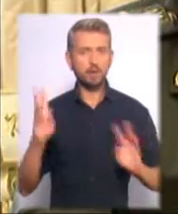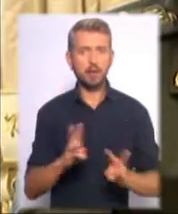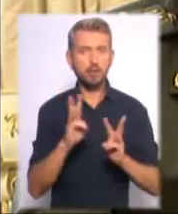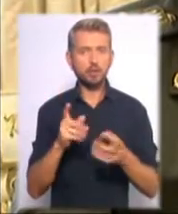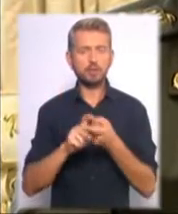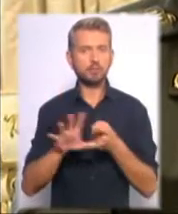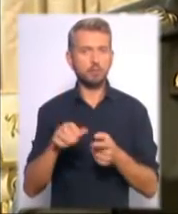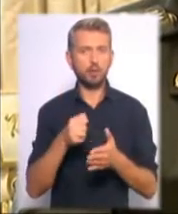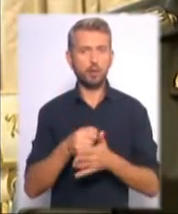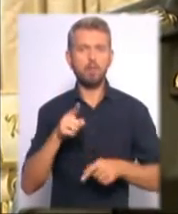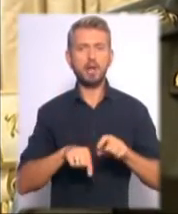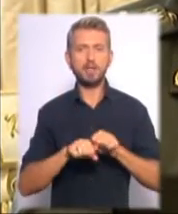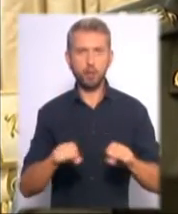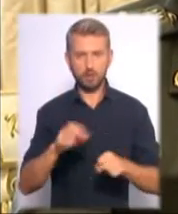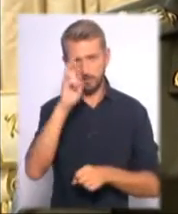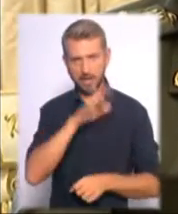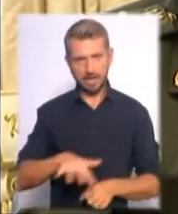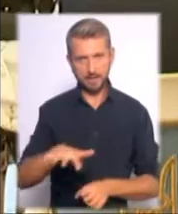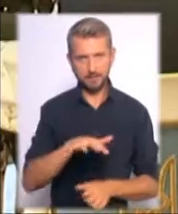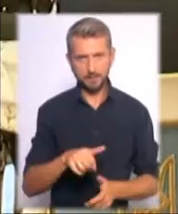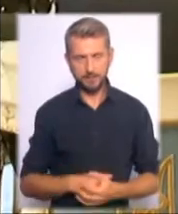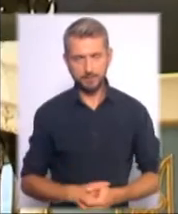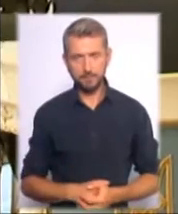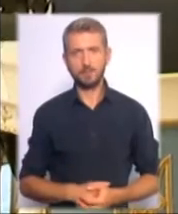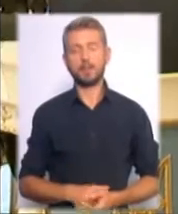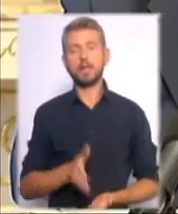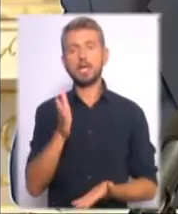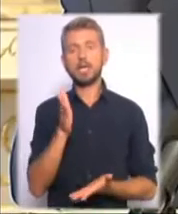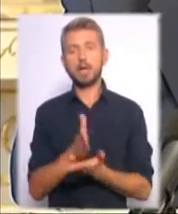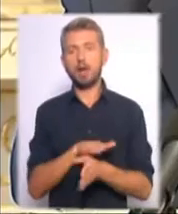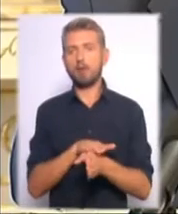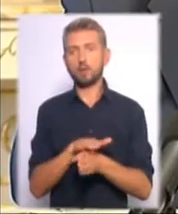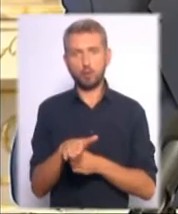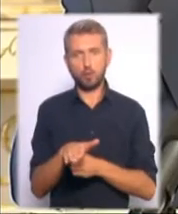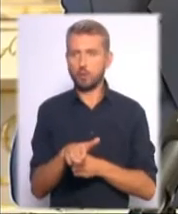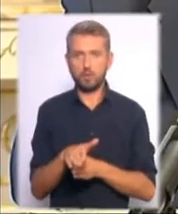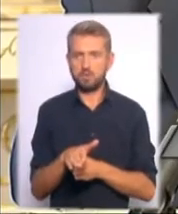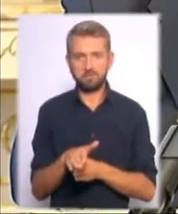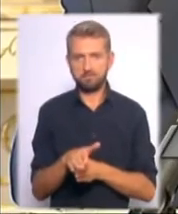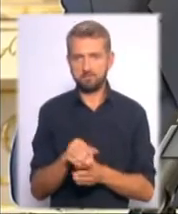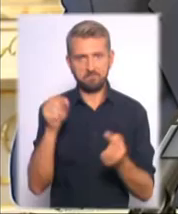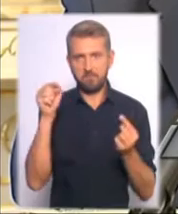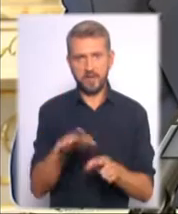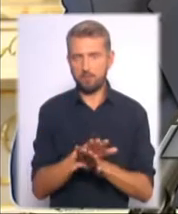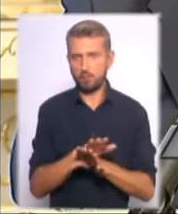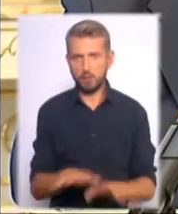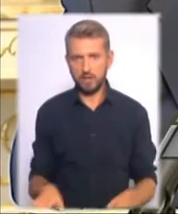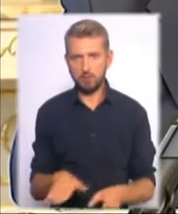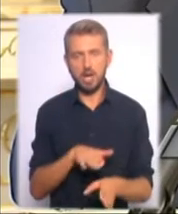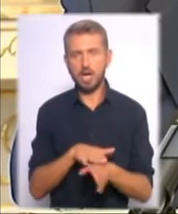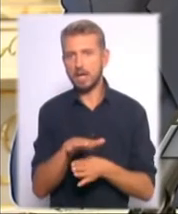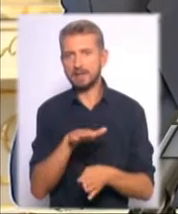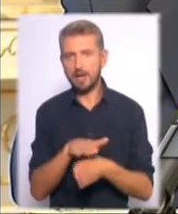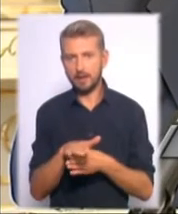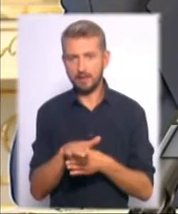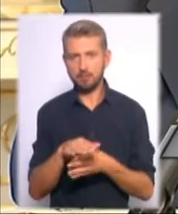відношення до патріотів країни. Є абсолютно неприпустима реалізація